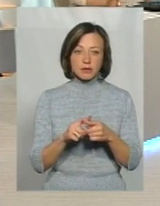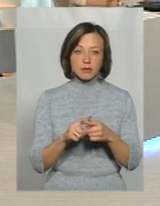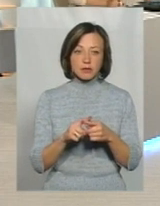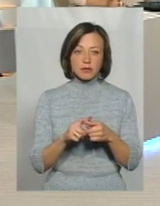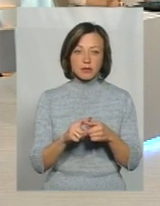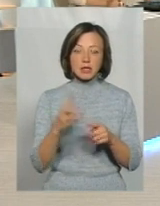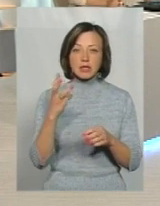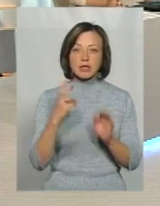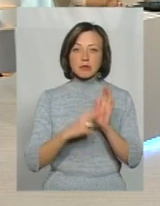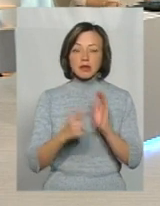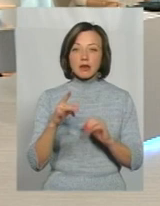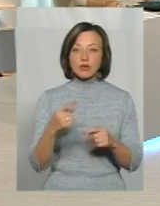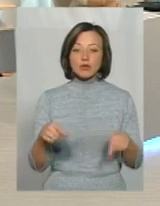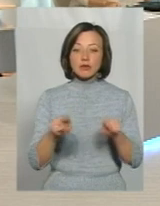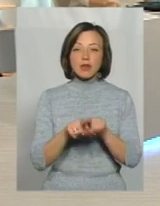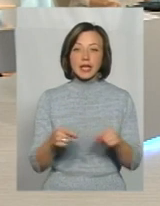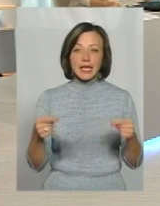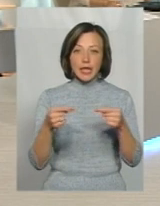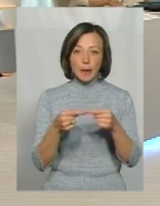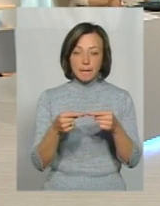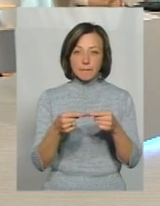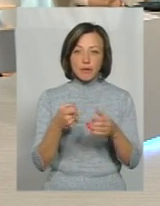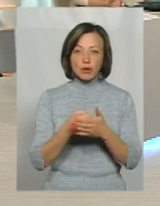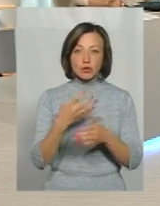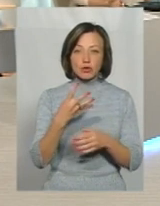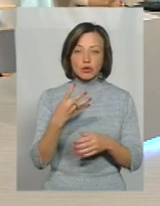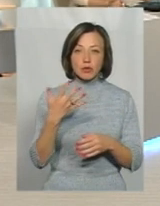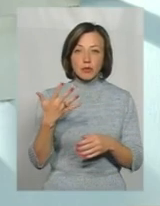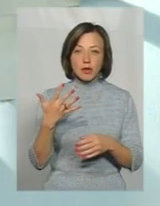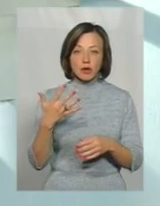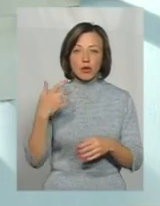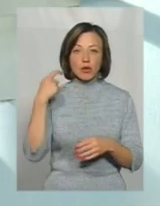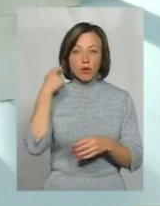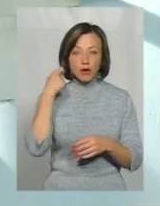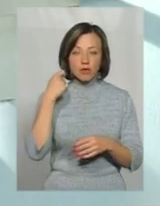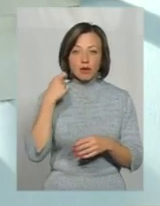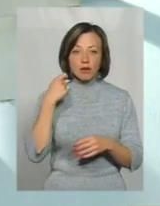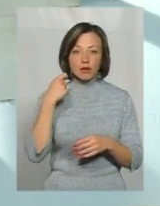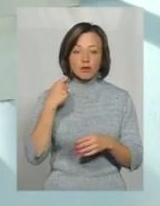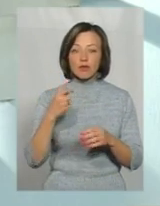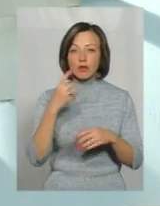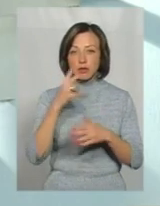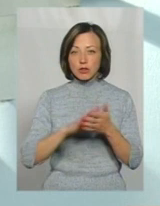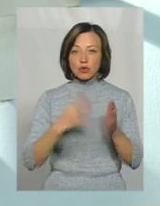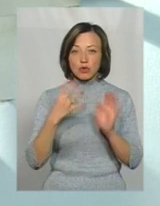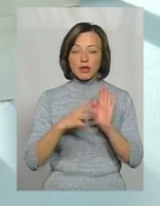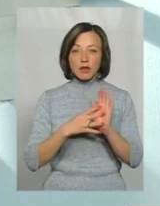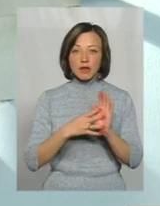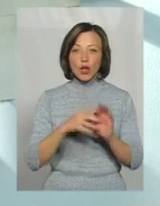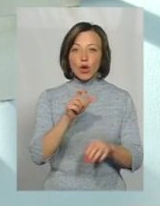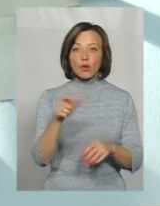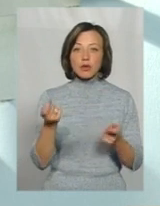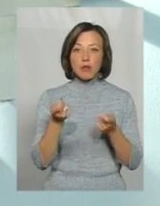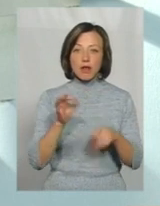Чому 370 гривень, чому на такий до 45 років, 18 до 49 років, перепрошую. Тому що це люди, які мало